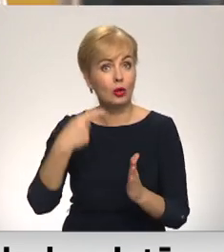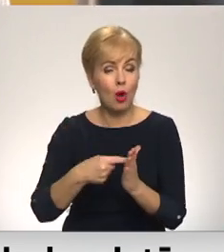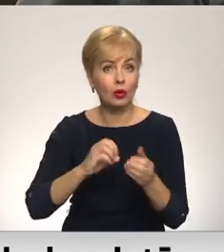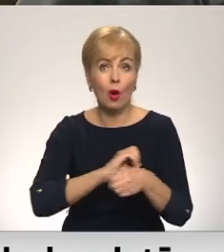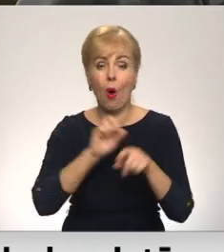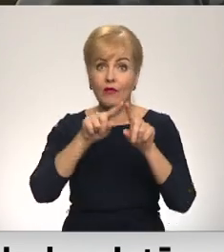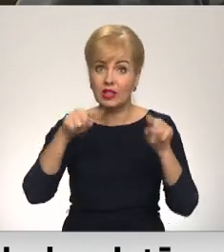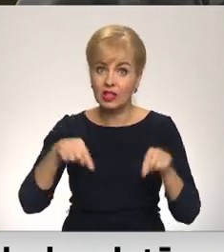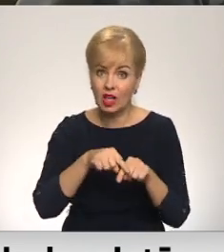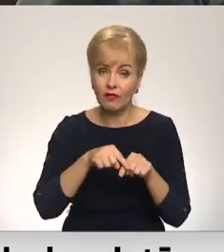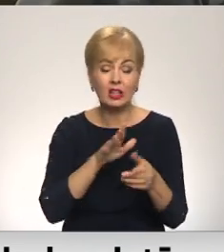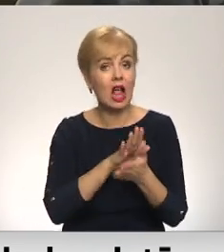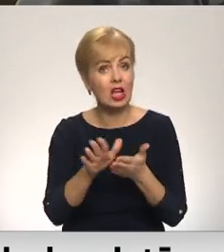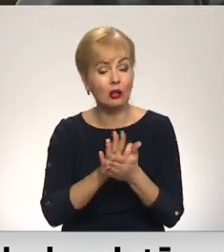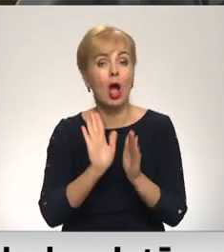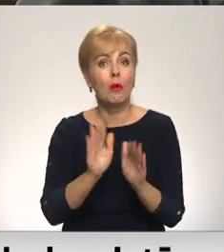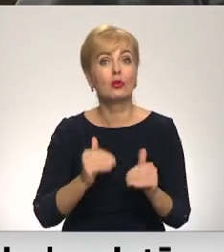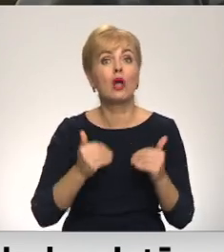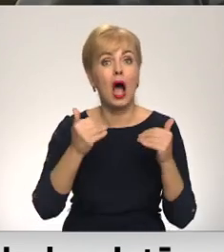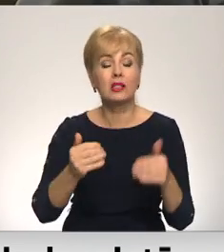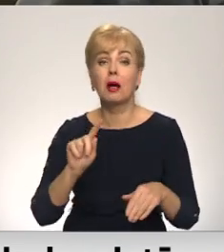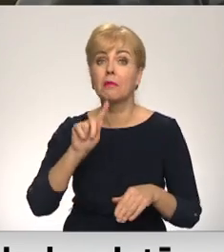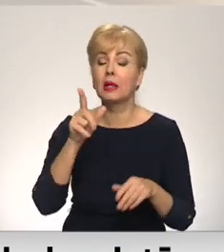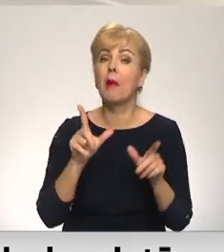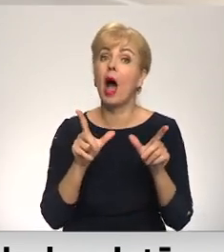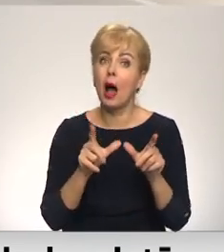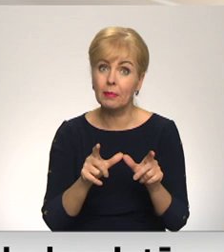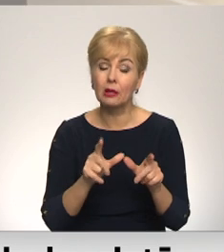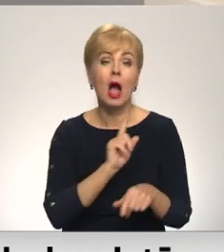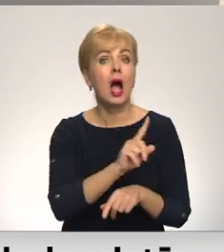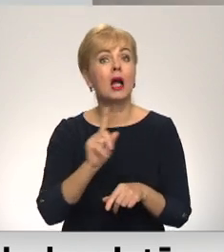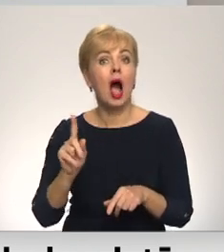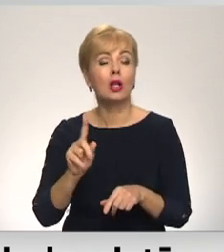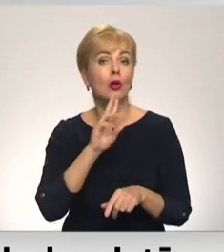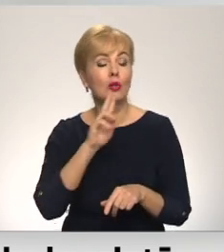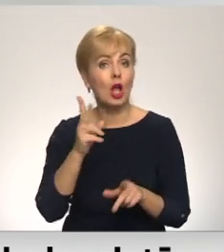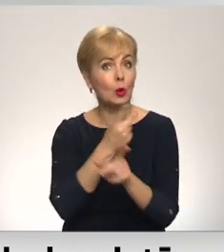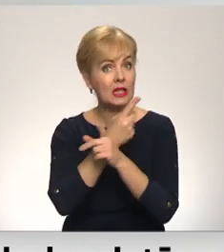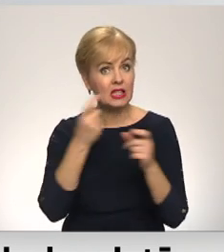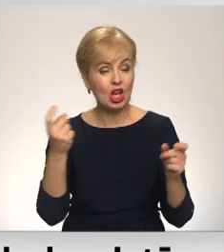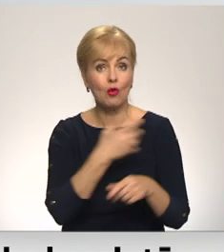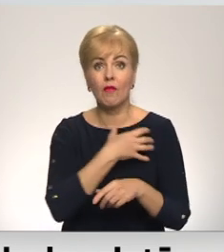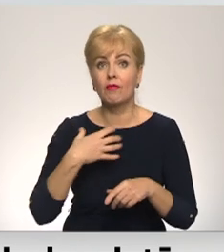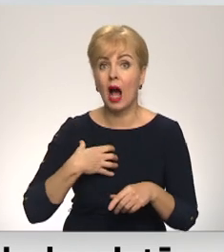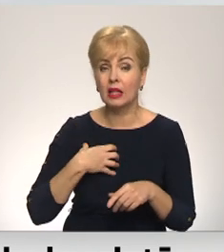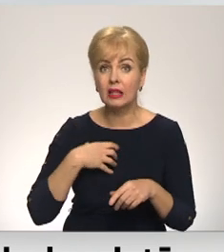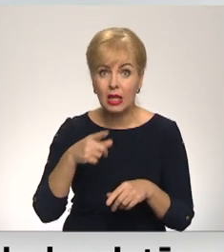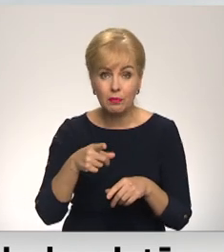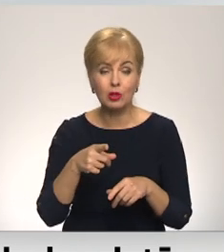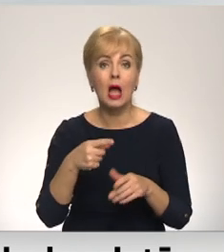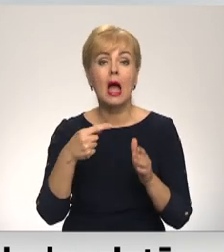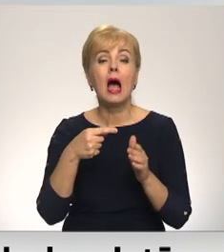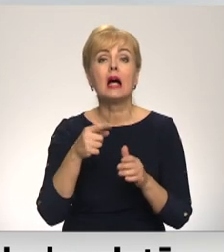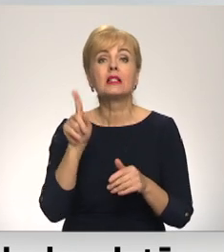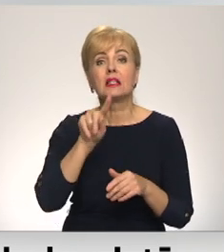certifikātu lietošana, tiks atcelta no 1. aprīļa. Katru nedēļu ziņojot valdībā, es pie kāds vēl sagatavotos datus,